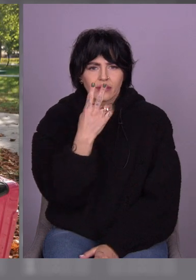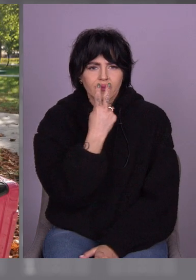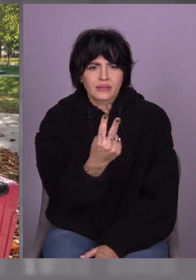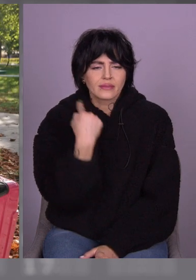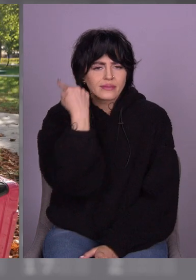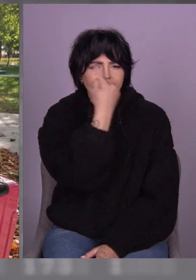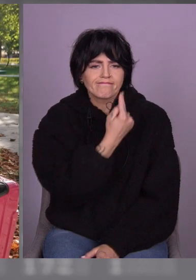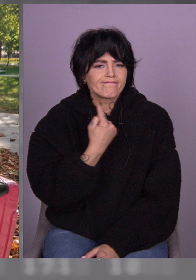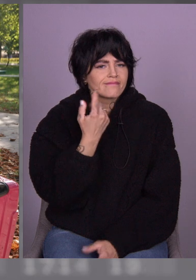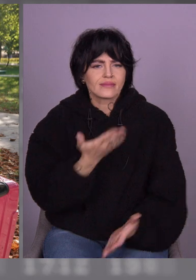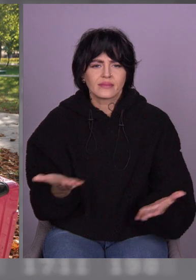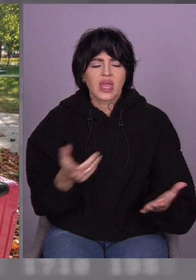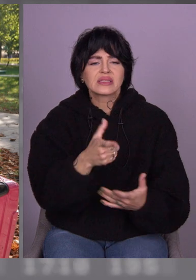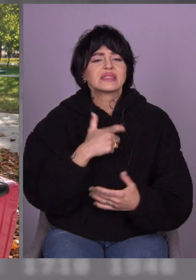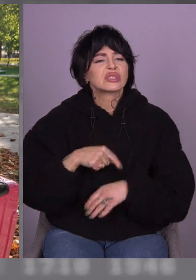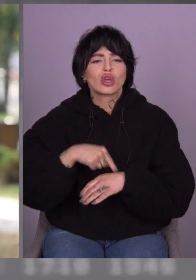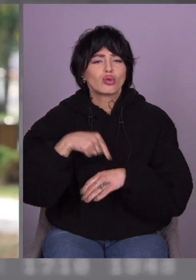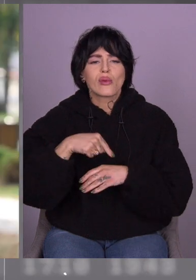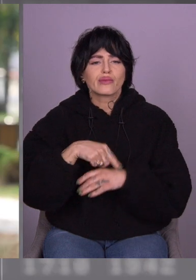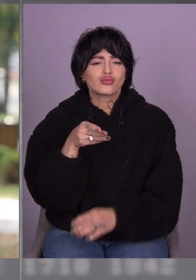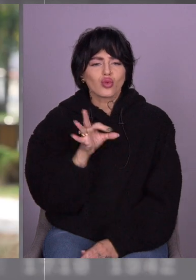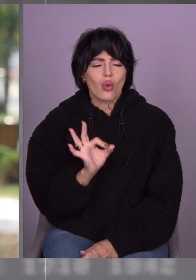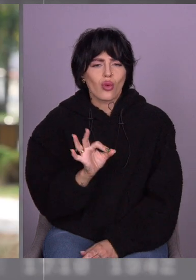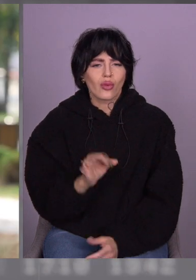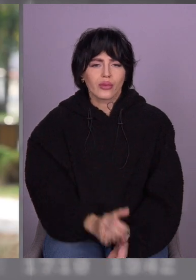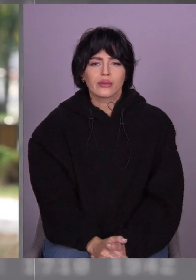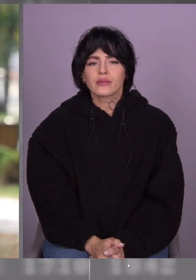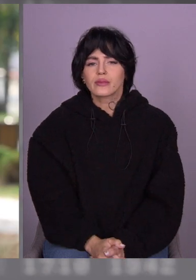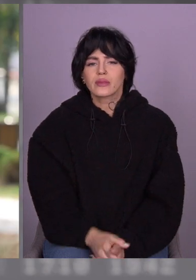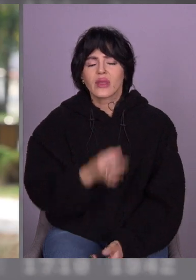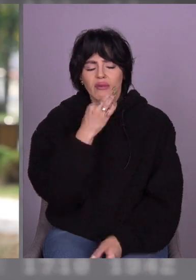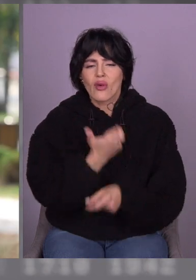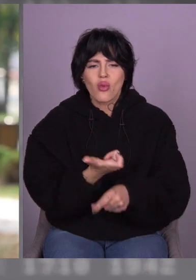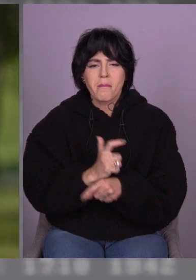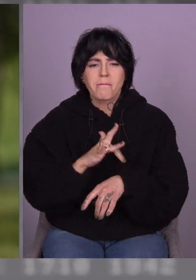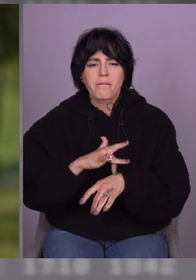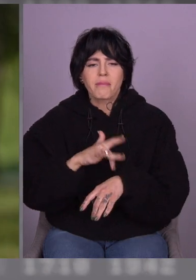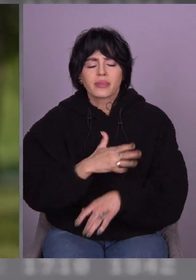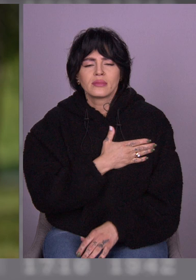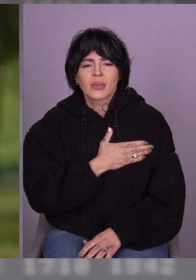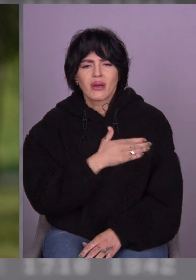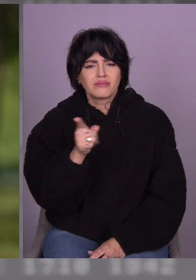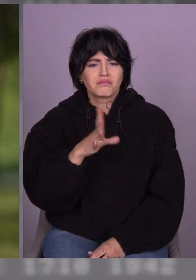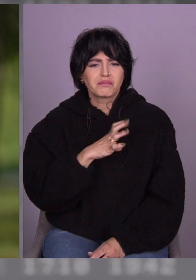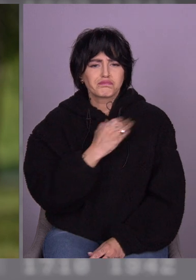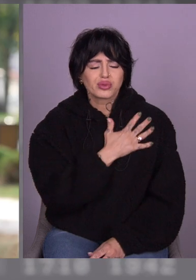Що ти відчувала взагалі в той момент? Біль за нього, за те, що він пережив.